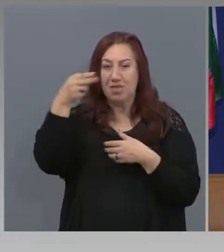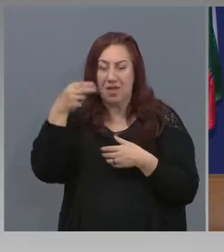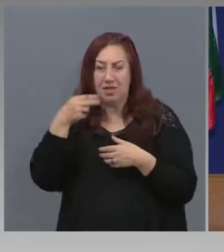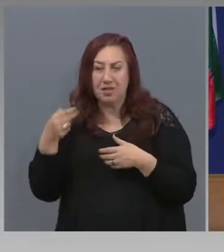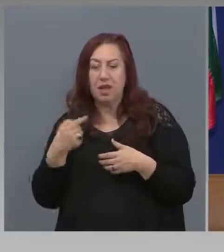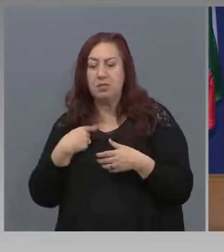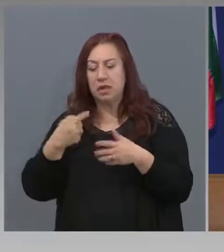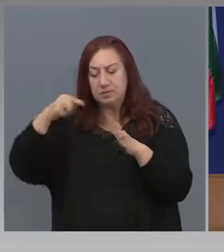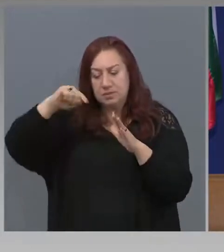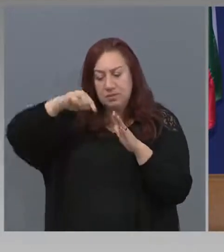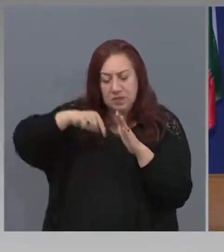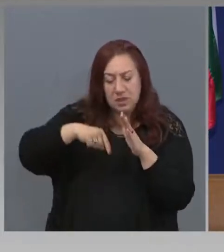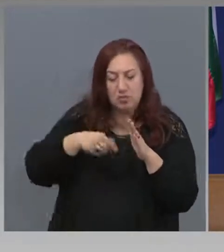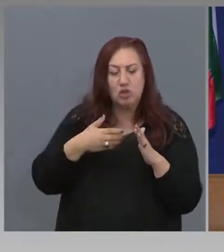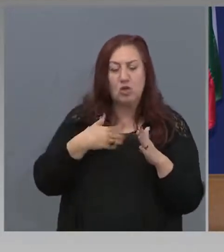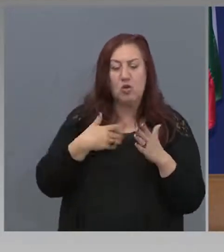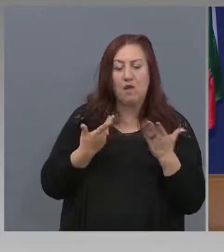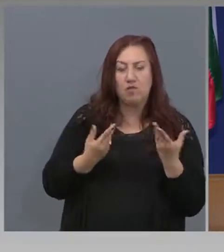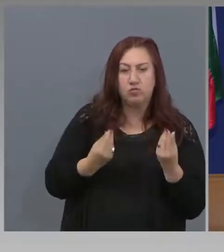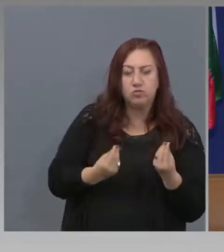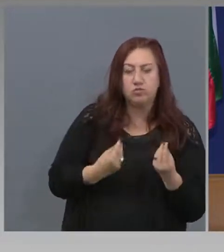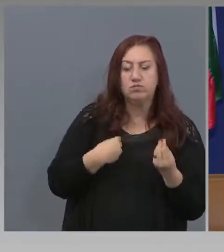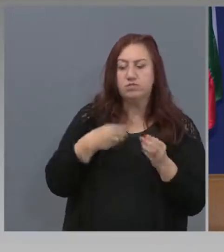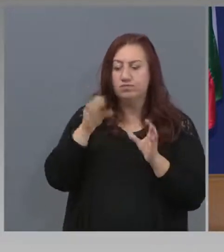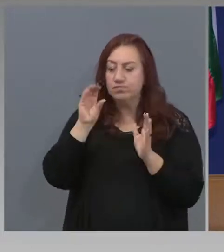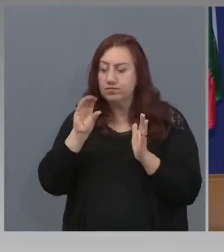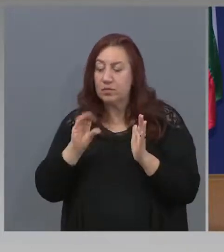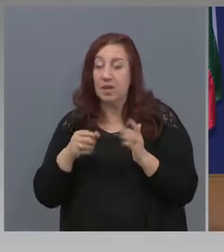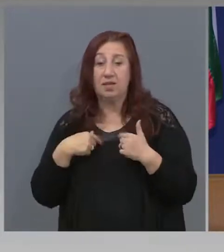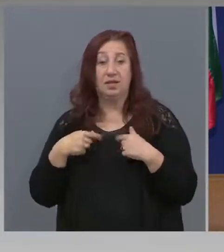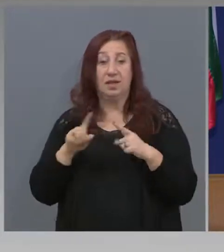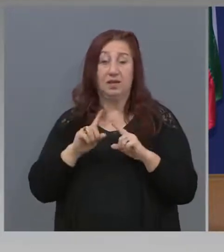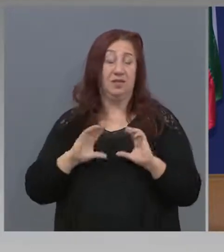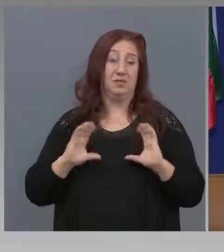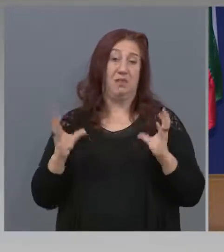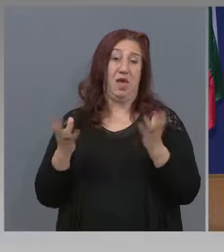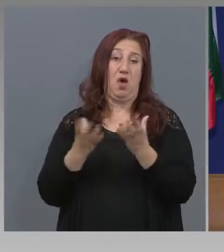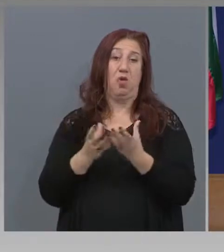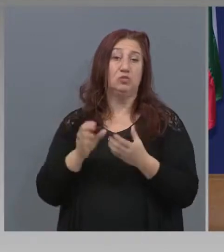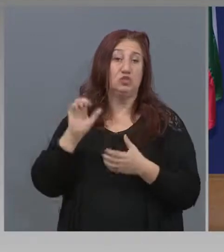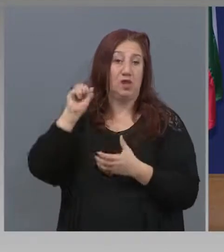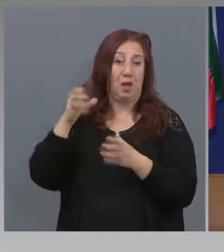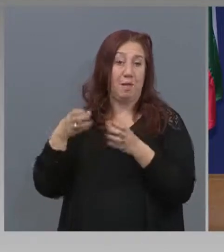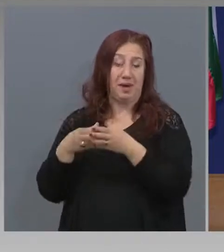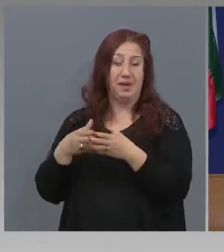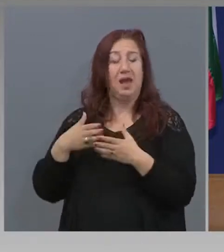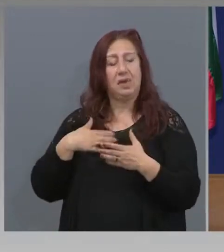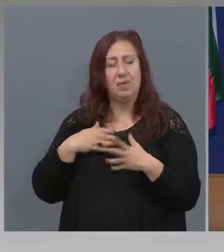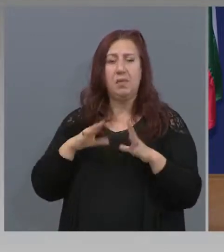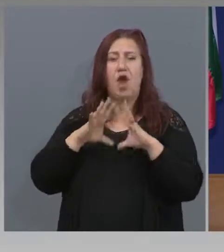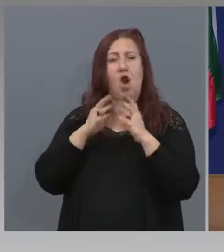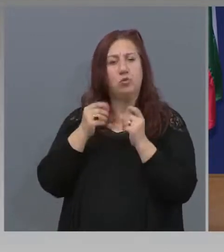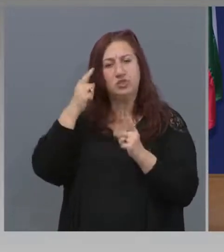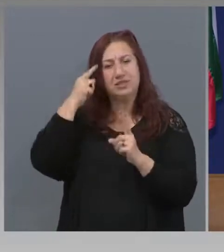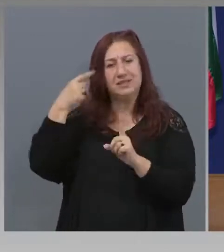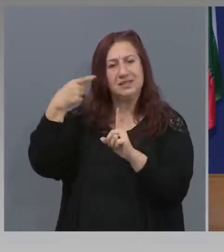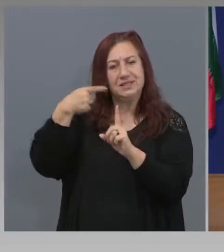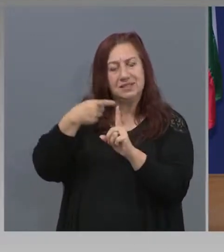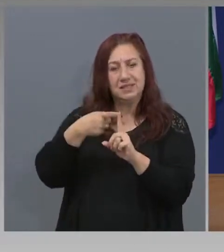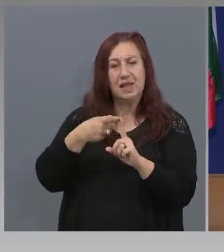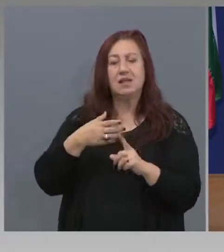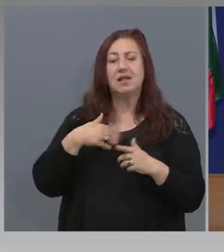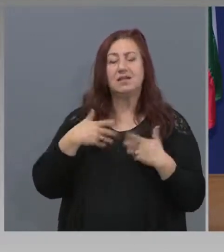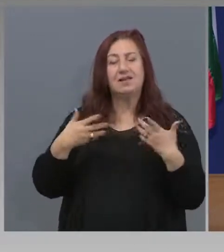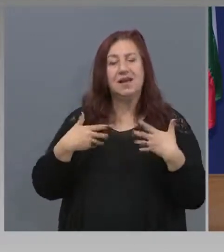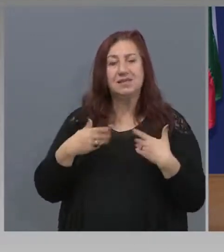нюанси и различия. Ние не сме една партия, имаме общи цели, общата ни цел е българските гражданите